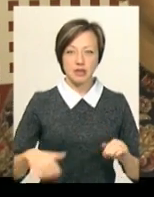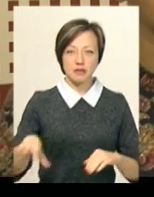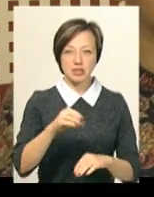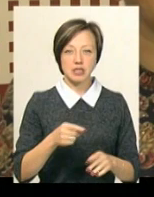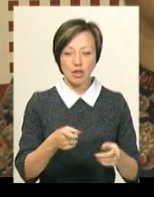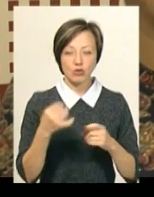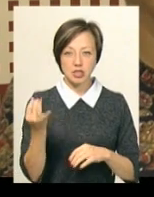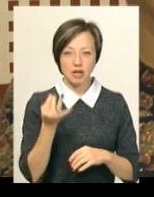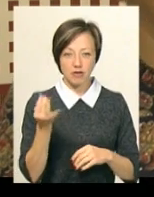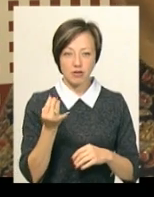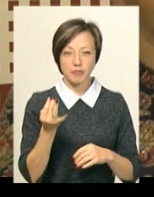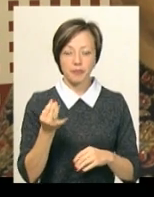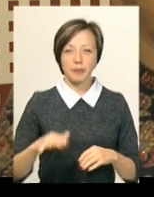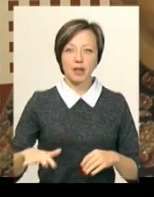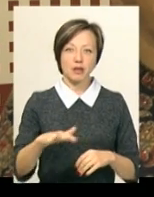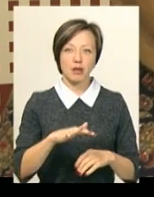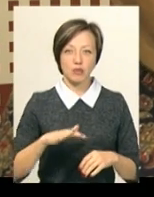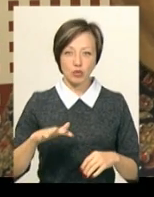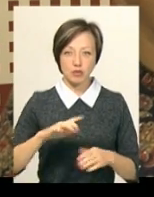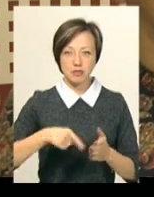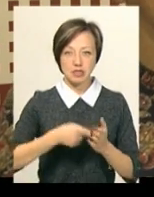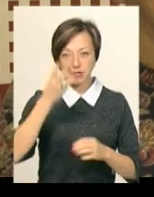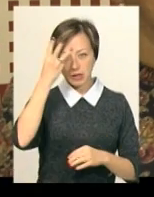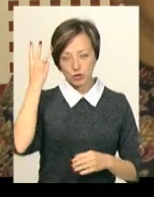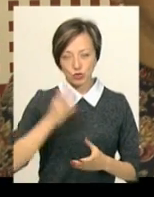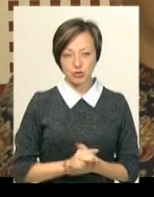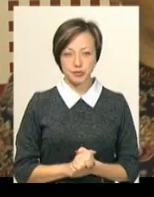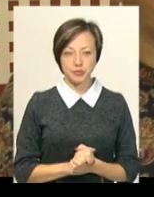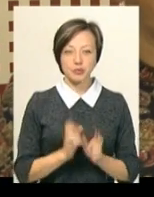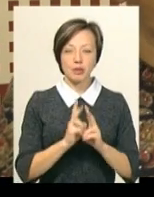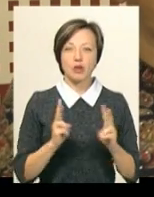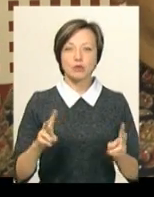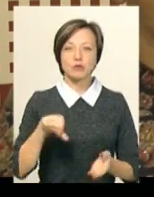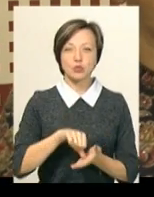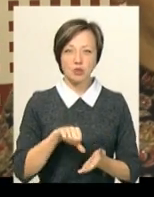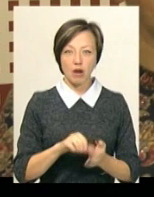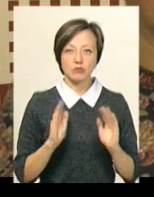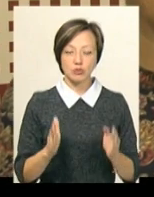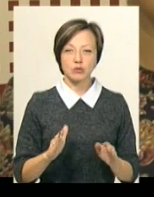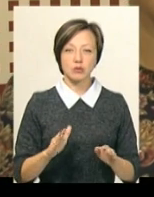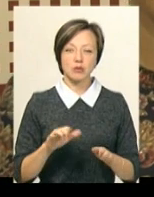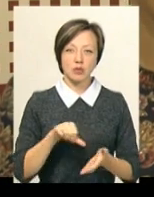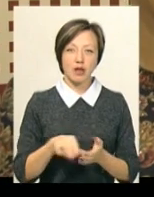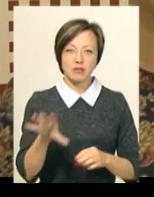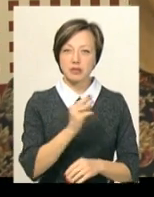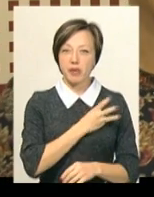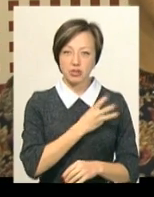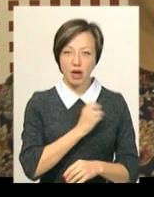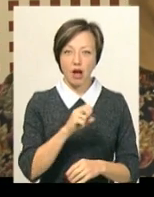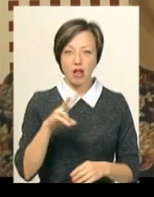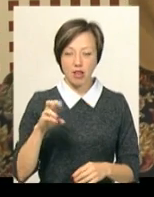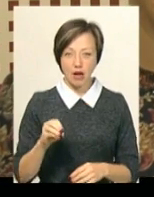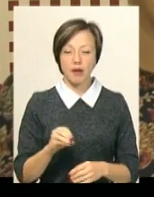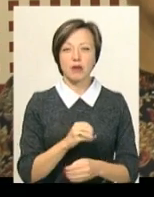залучених і зацікавлених буде на площі в місті Хмельницькому. Хто буде приймати участь? Будуть приймати участь всі бажаючі, але